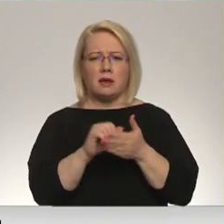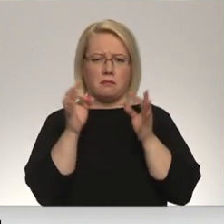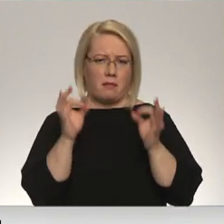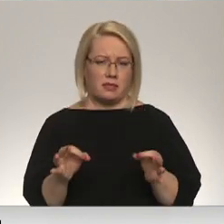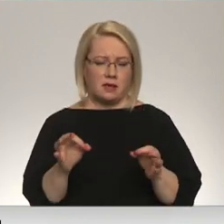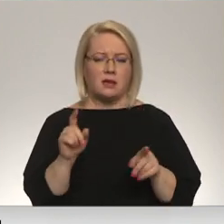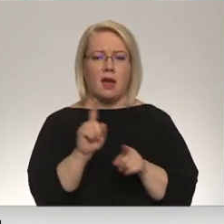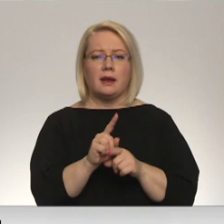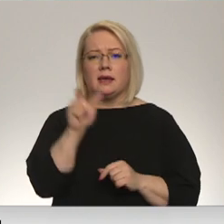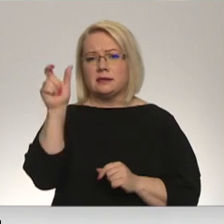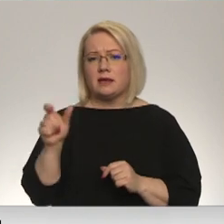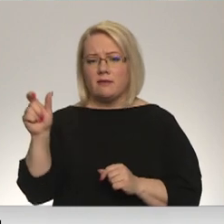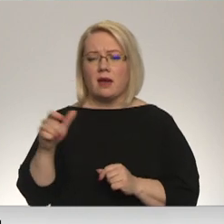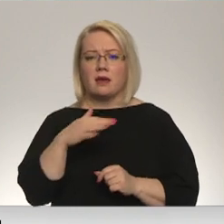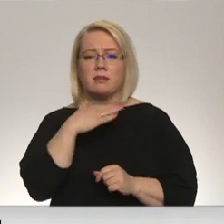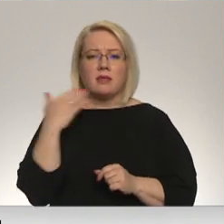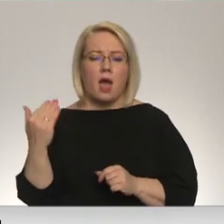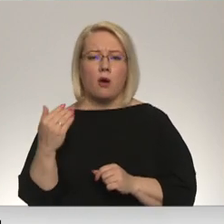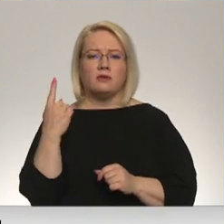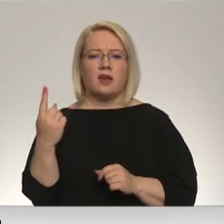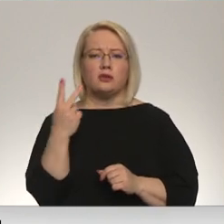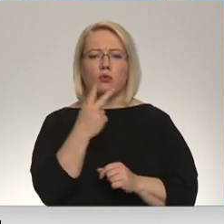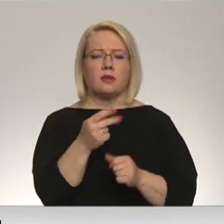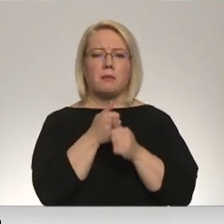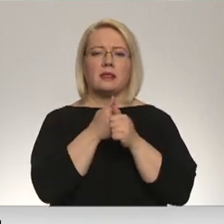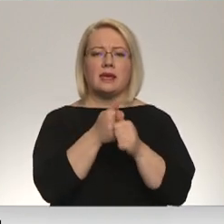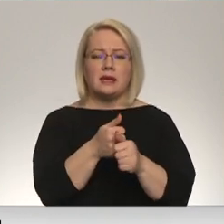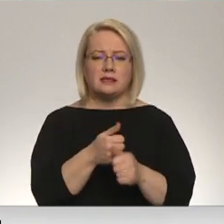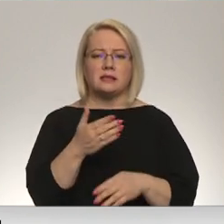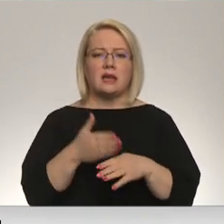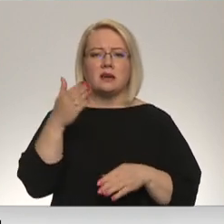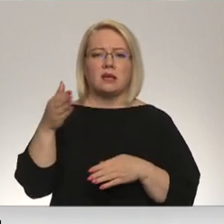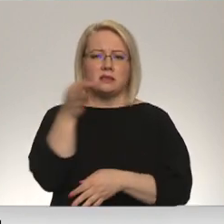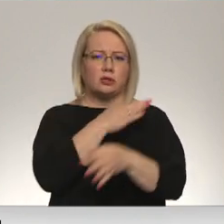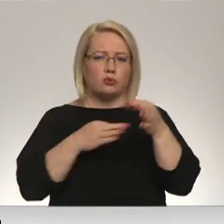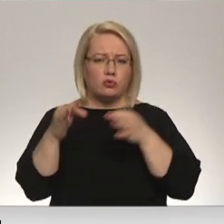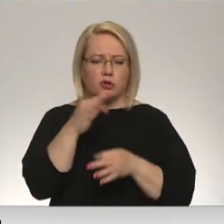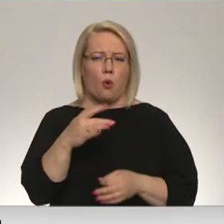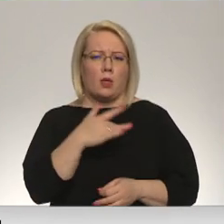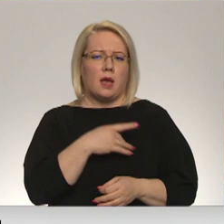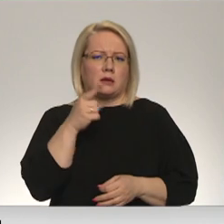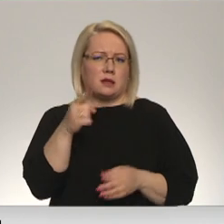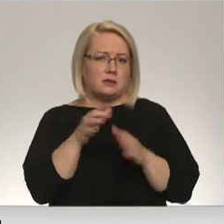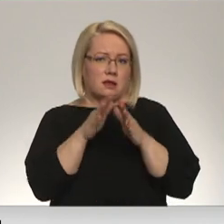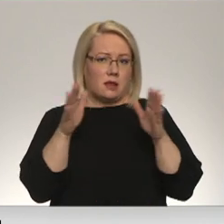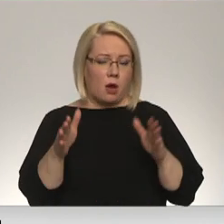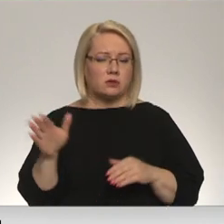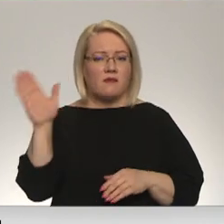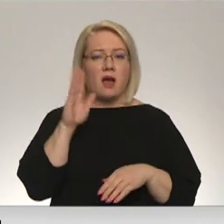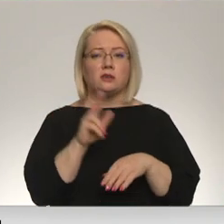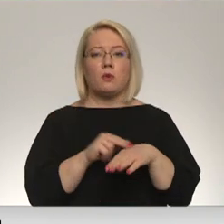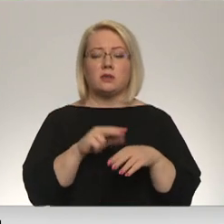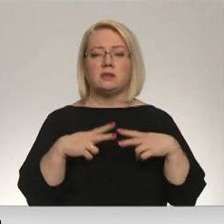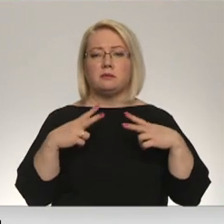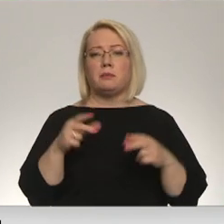cilvēki arī daudz pavēlkās viens otram līdzi, sācinās diskusiju un tad liekas, ka tas ir ļoti daudz. Valsts policijas priešnieks